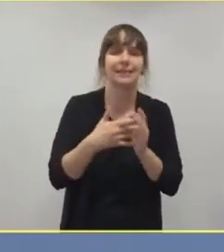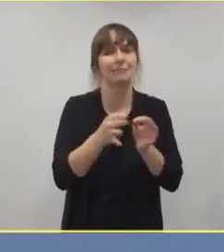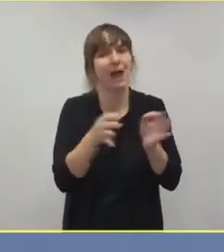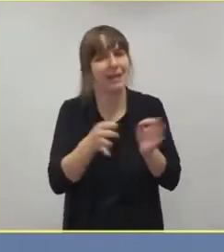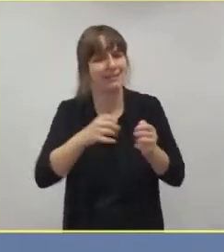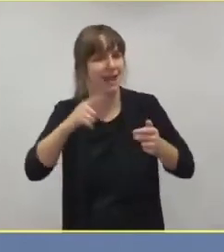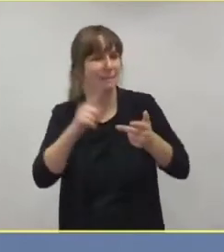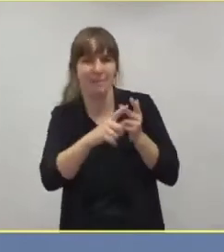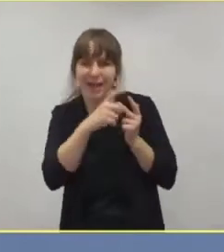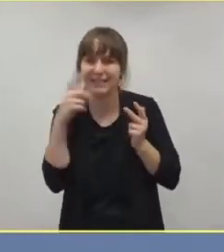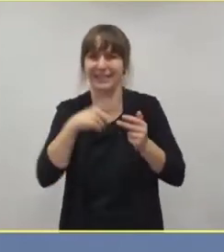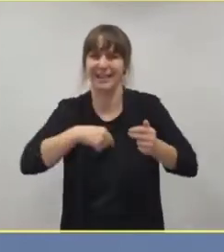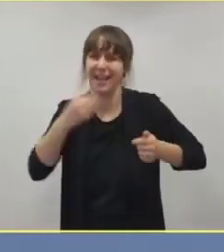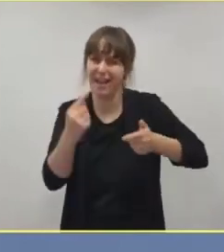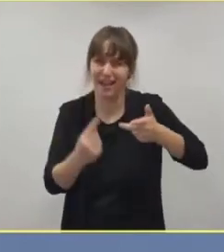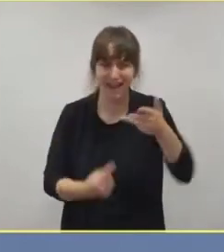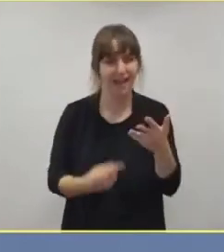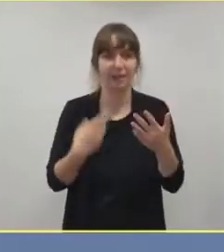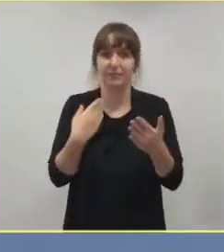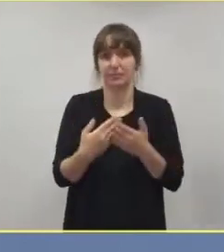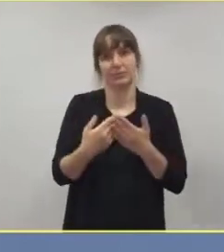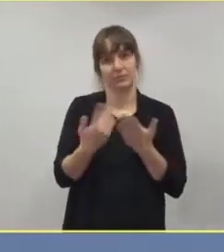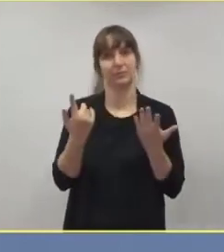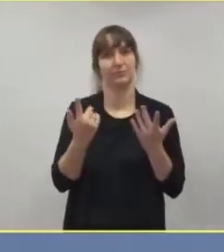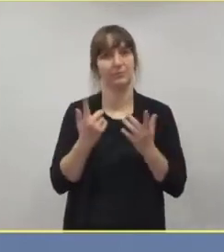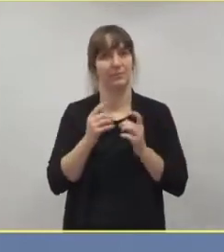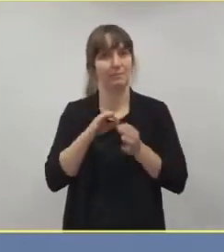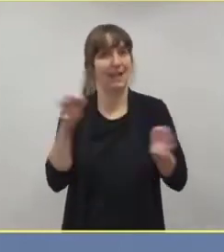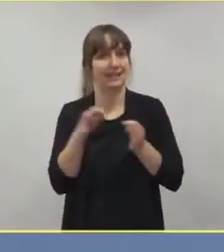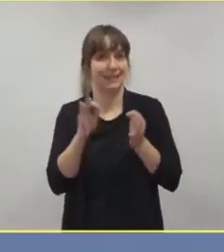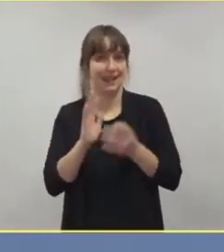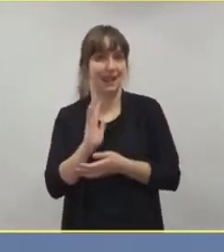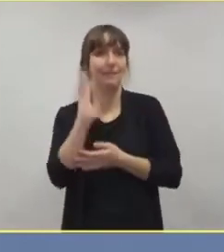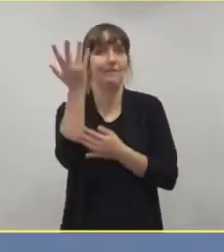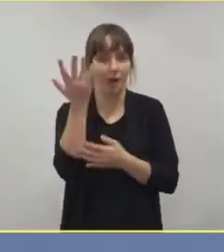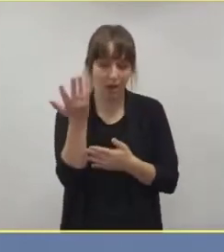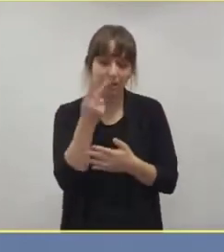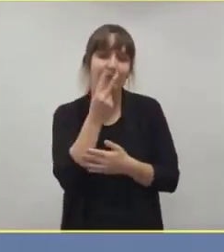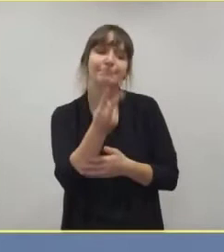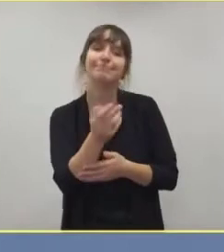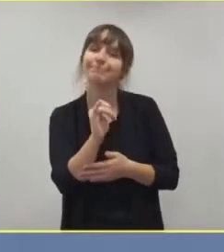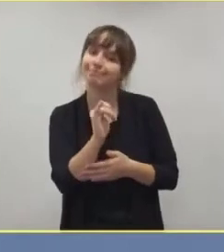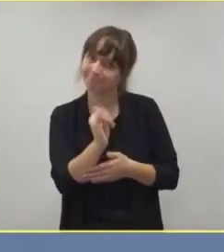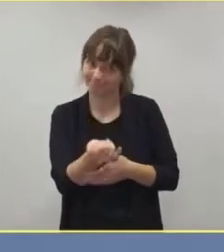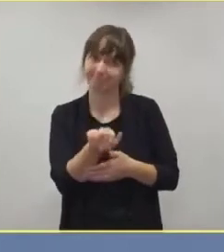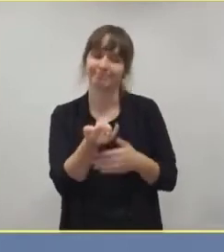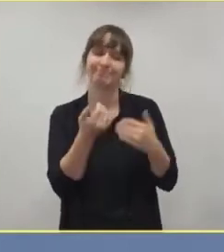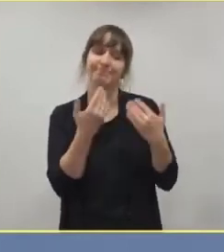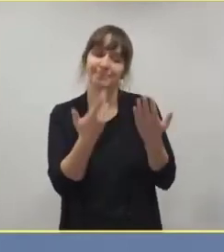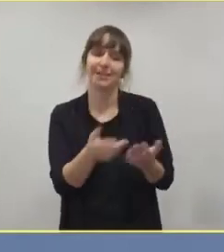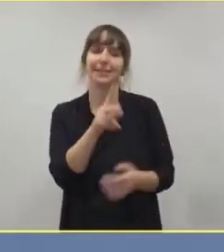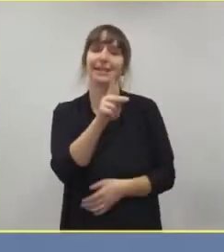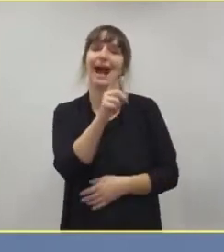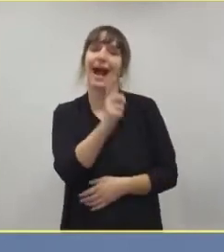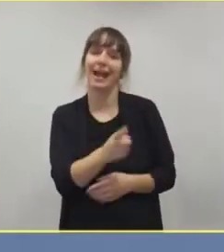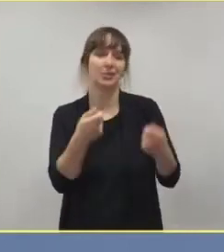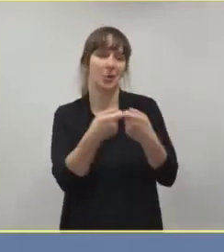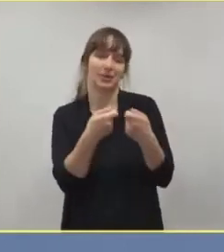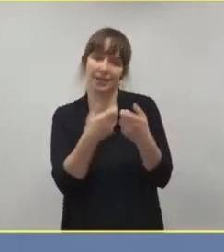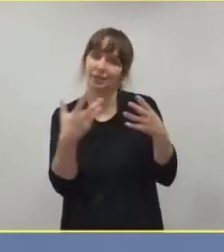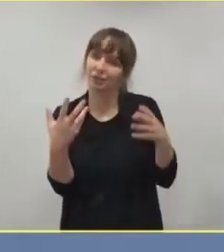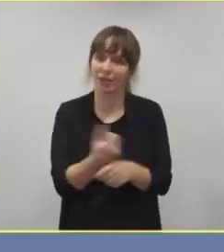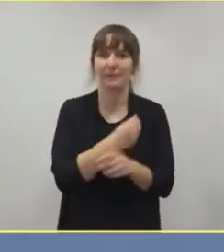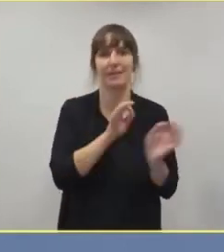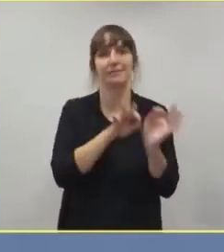hat dazu geführt, dass wir auch den Erfolgemessungen bei uns, zum Beispiel auch keine Infektionen über diese K1-Kontakte hatten. Also man kann mit solchen